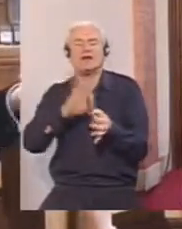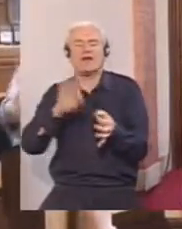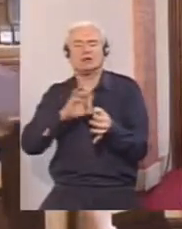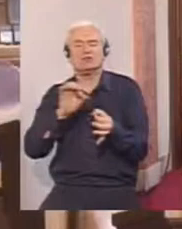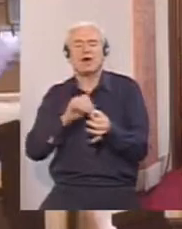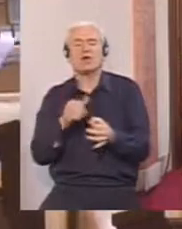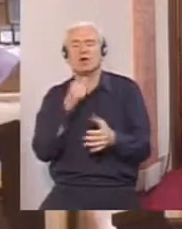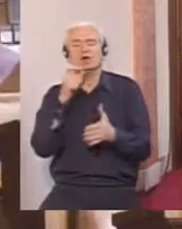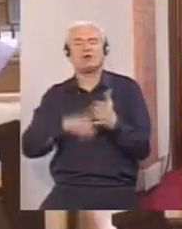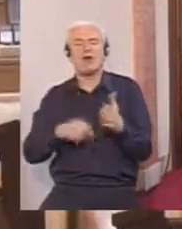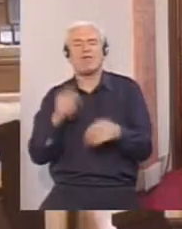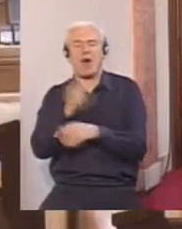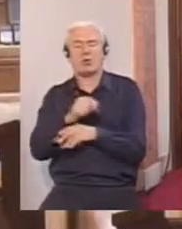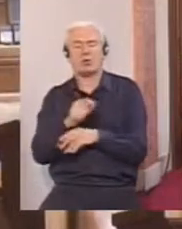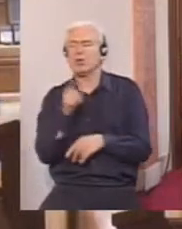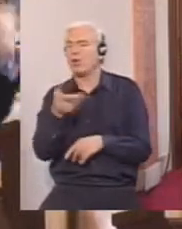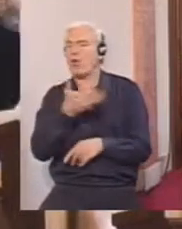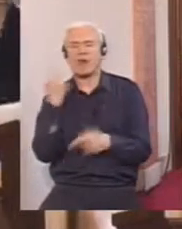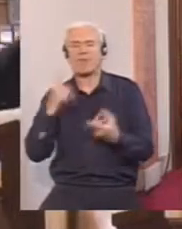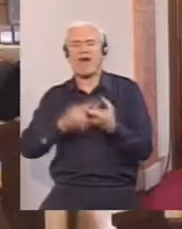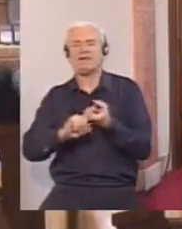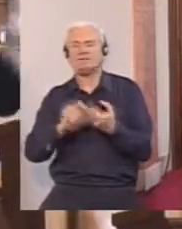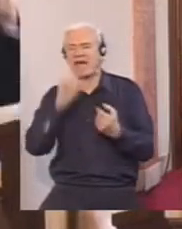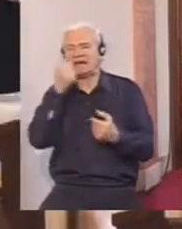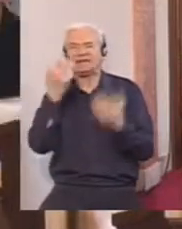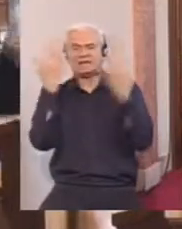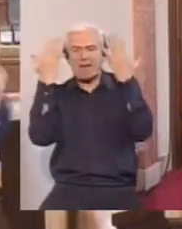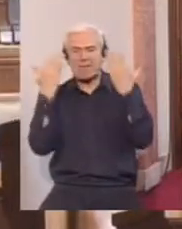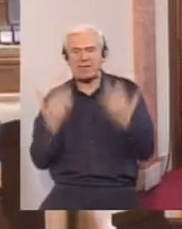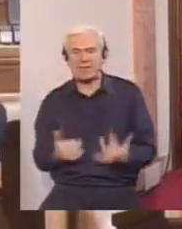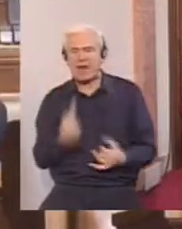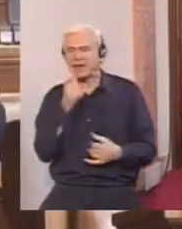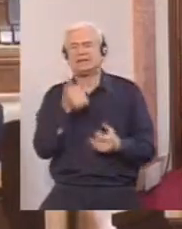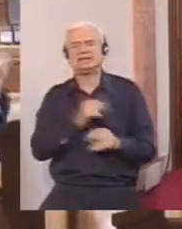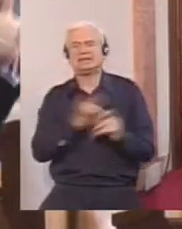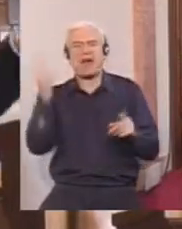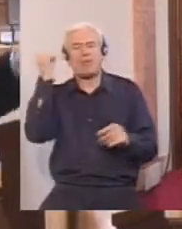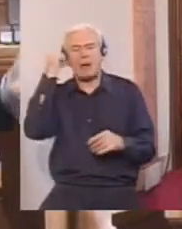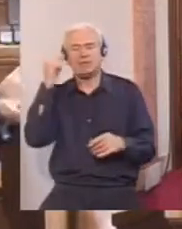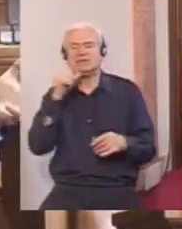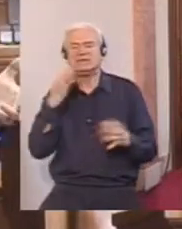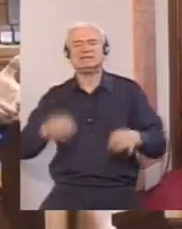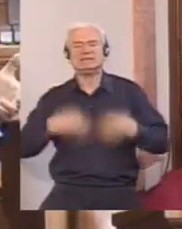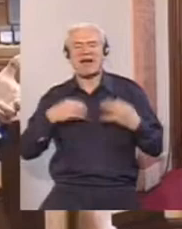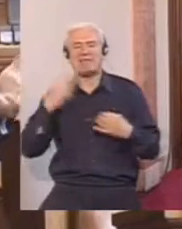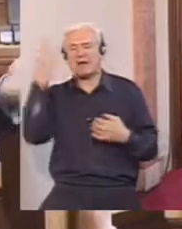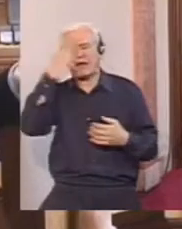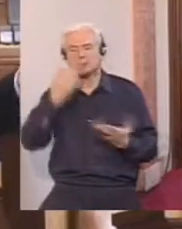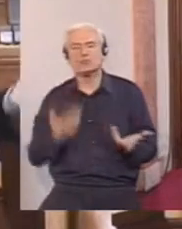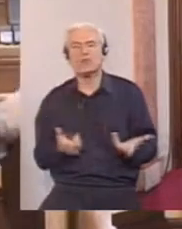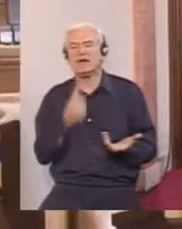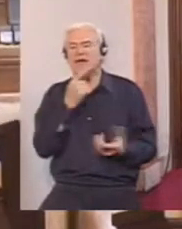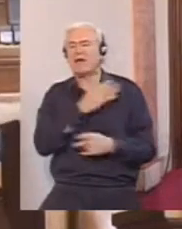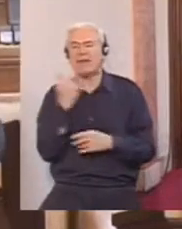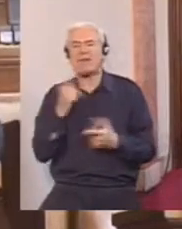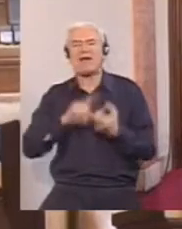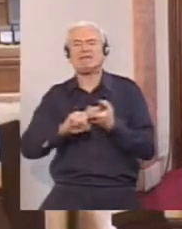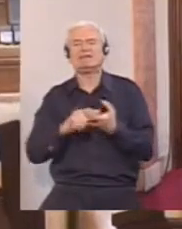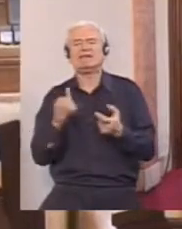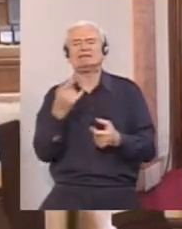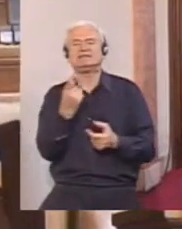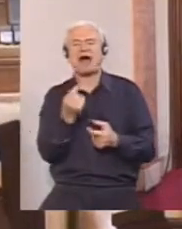odbora? Sao mi to objasnite. To nema veze ni sa matematikom, ni sa logikom, ni sa zdravim razumom, nema veze ni sa istinom.